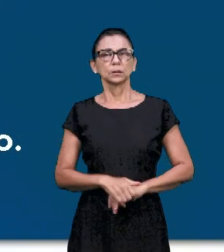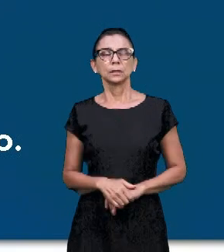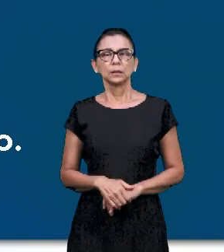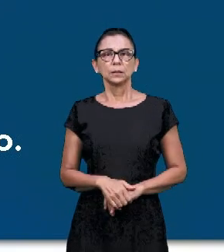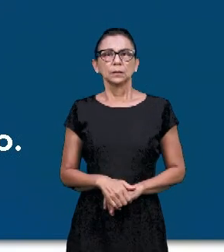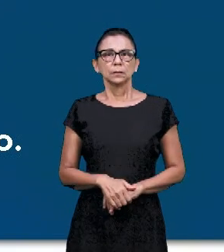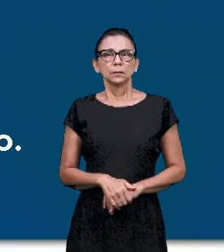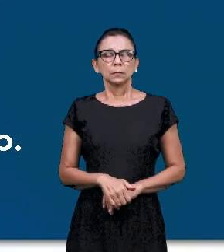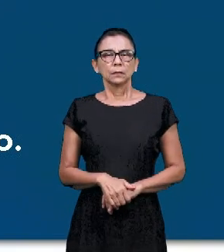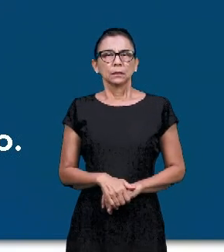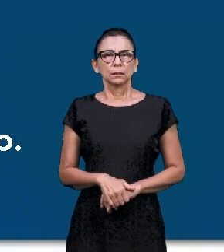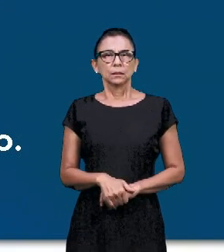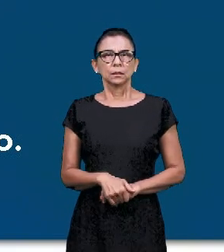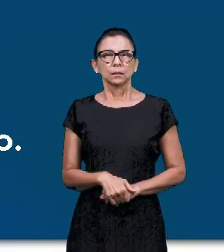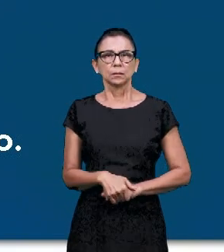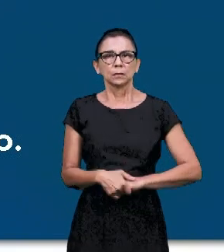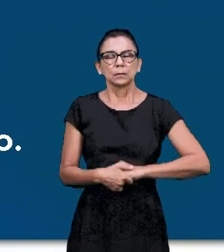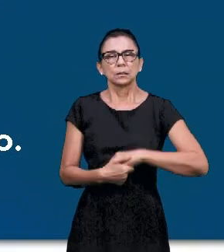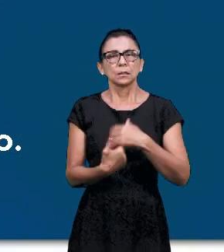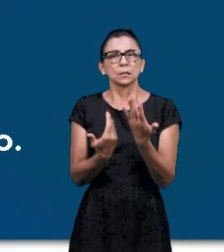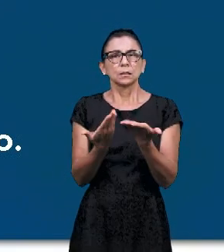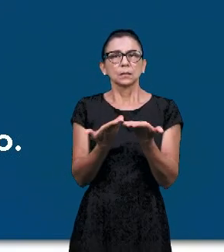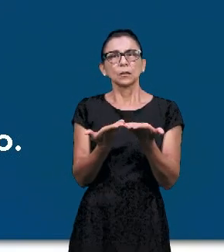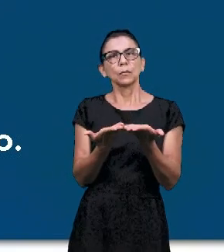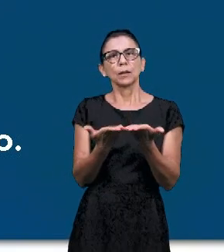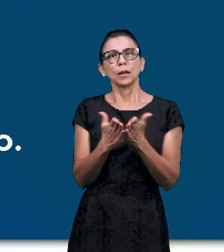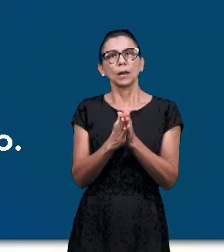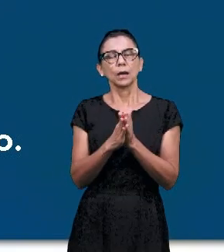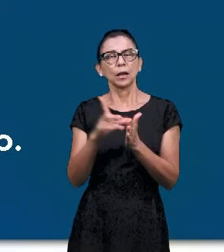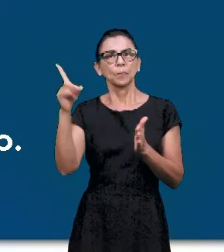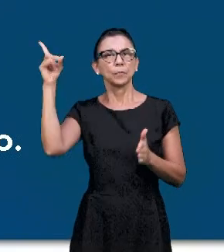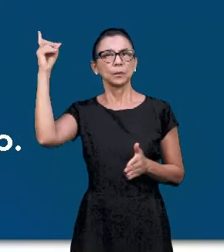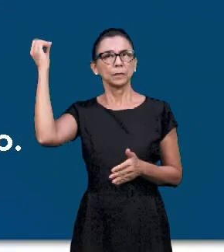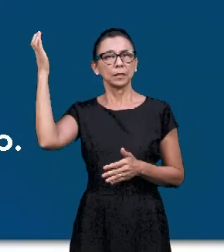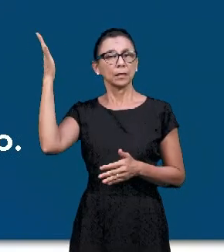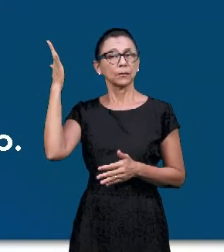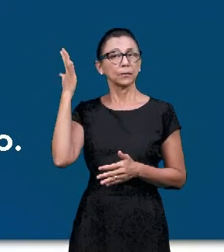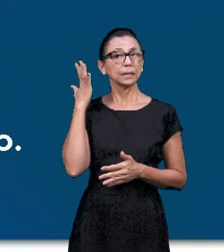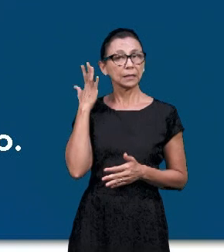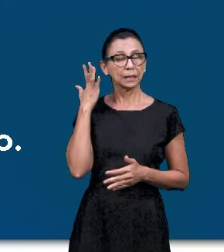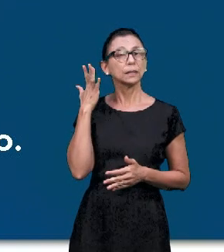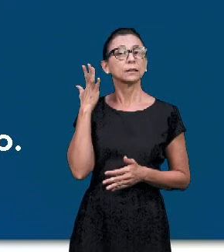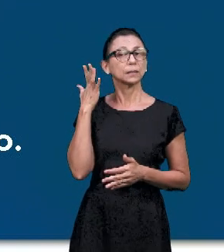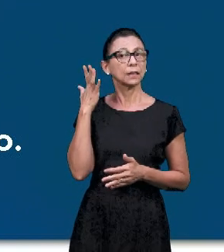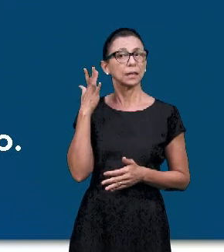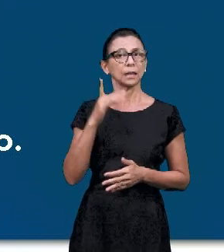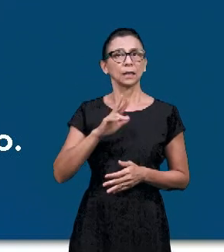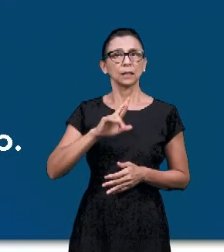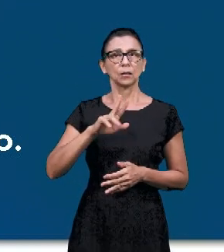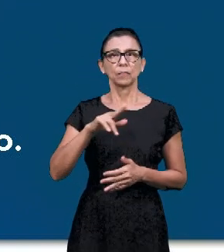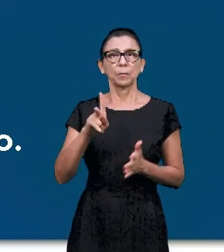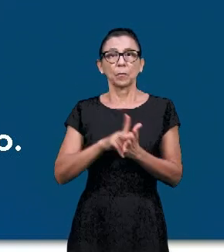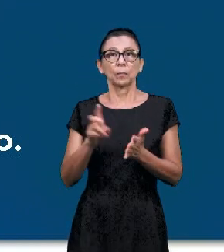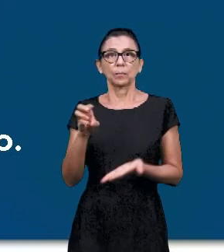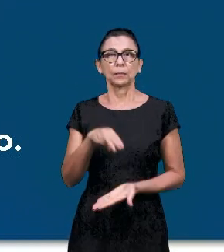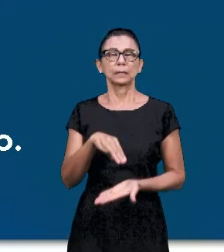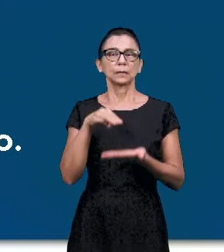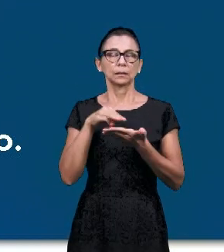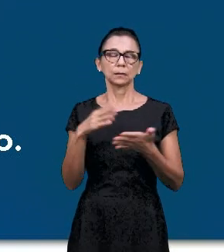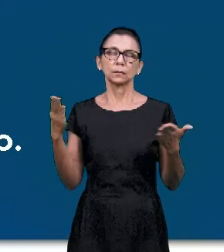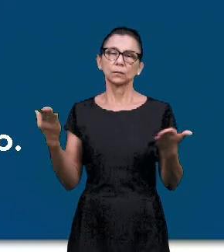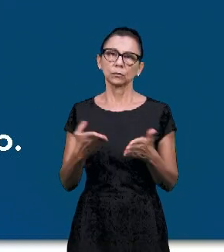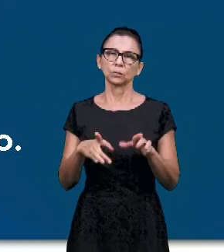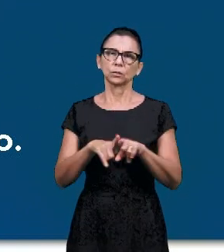понимали это. Но сегодня мы понимаем. Все это в Слове Божьем записано. Это не просто опыт церкви Маранафа.